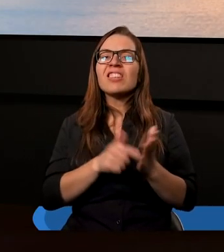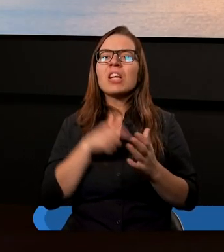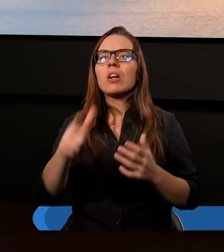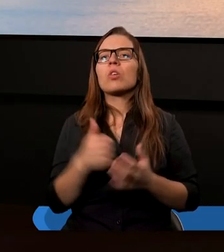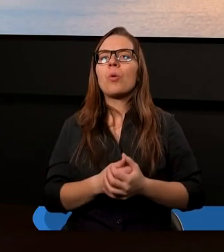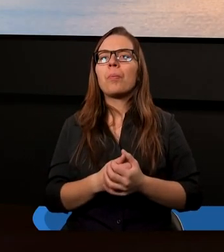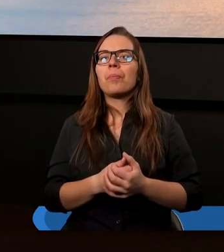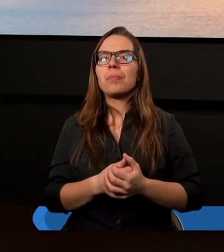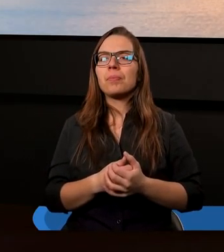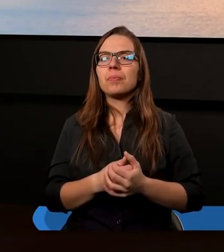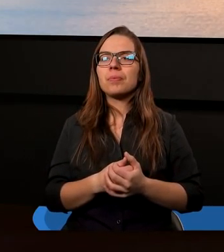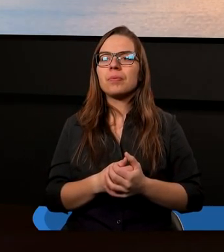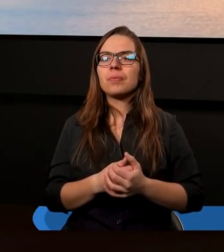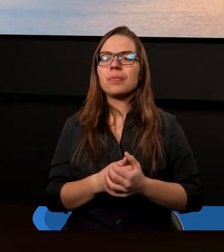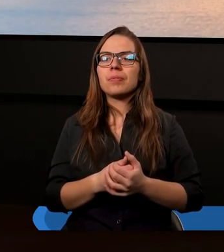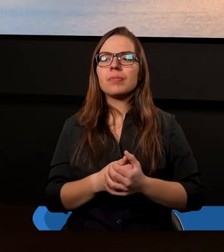biblijnych pokazane jest